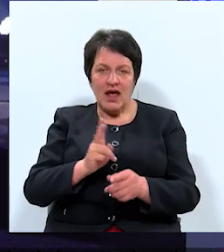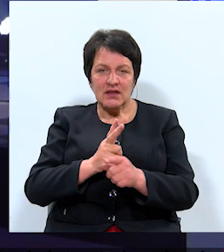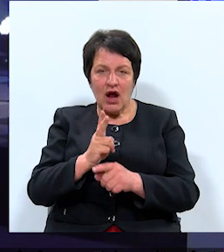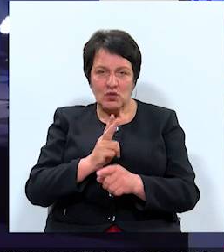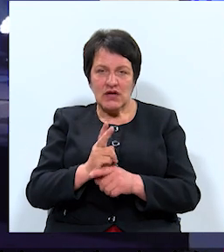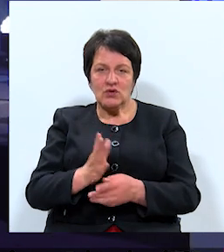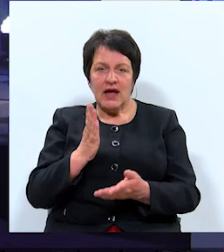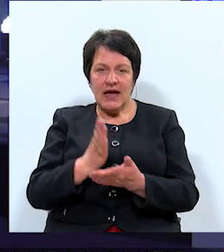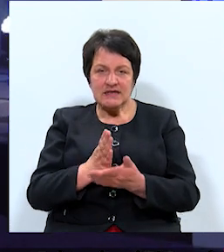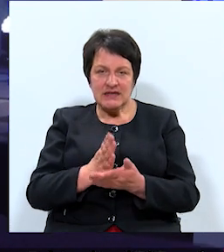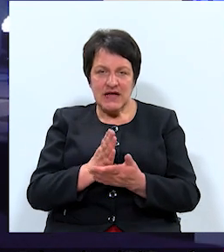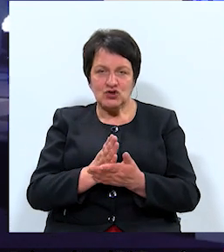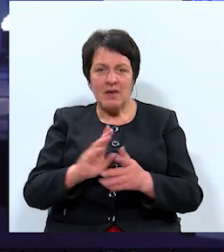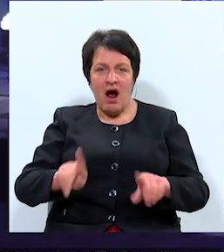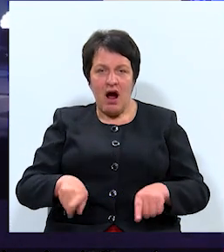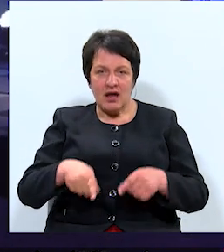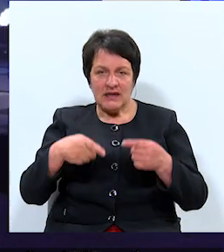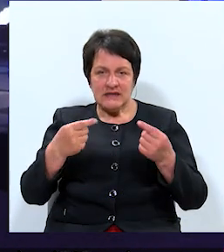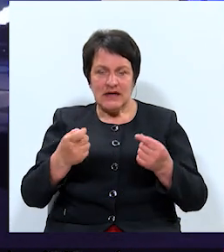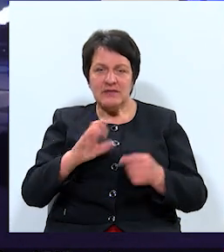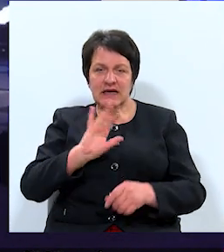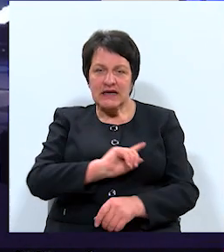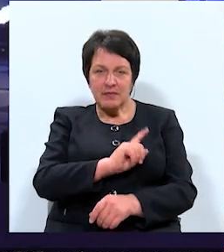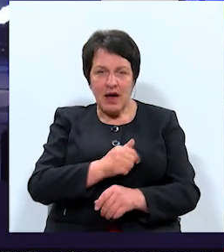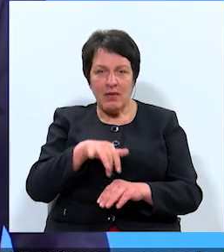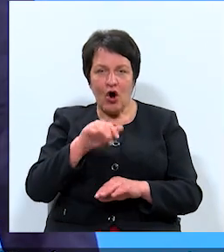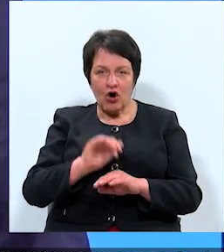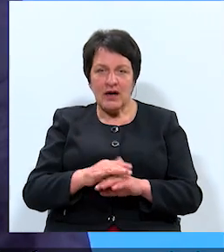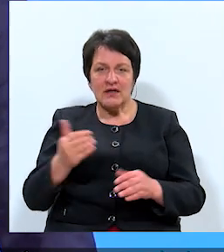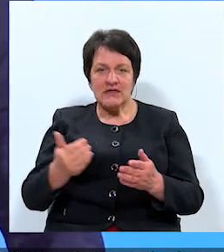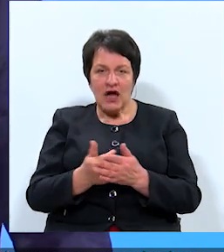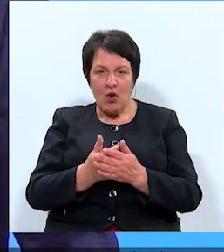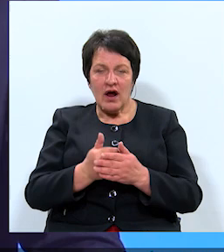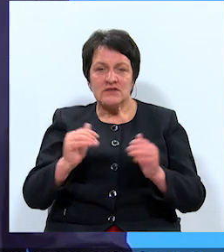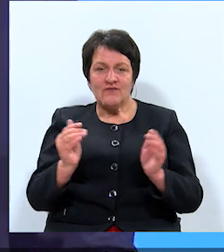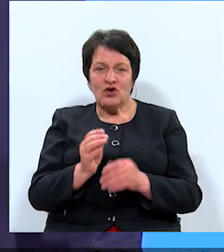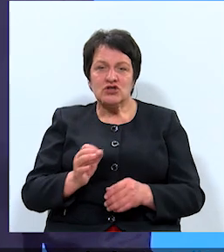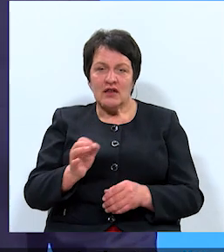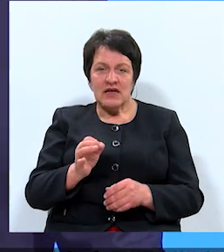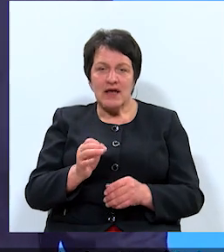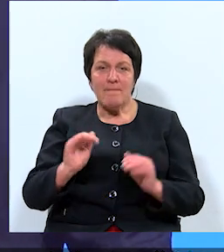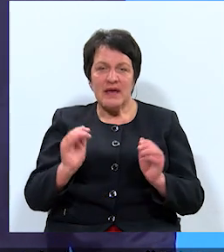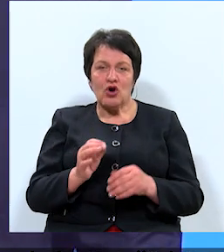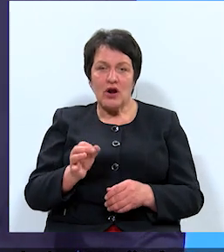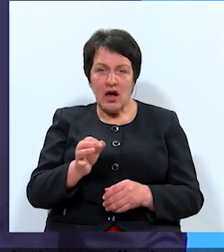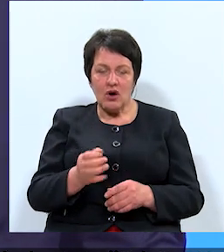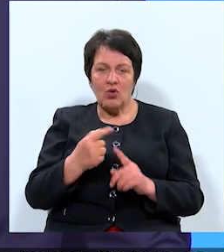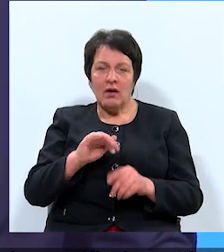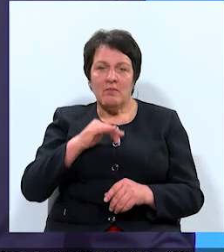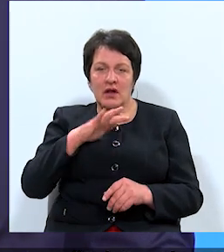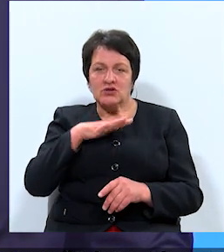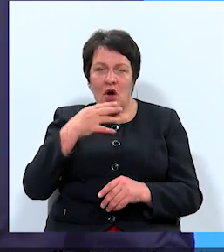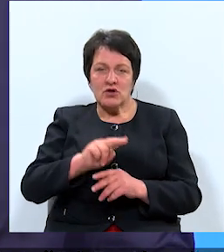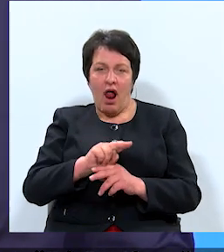eksistējošiem attīstības iespējām konkrētajā jaunās forštoties mikrorajonā un ir pietiekoši daudz